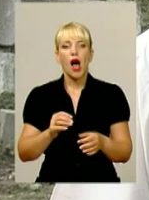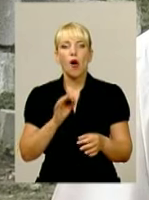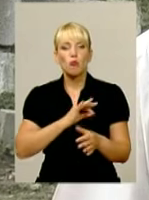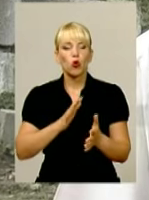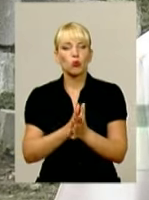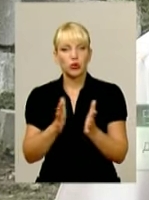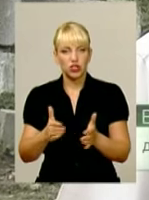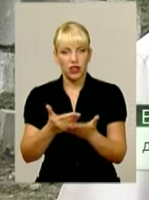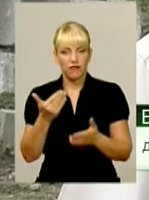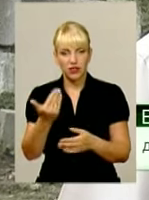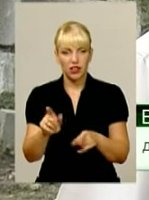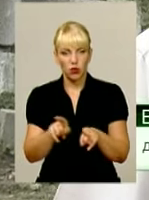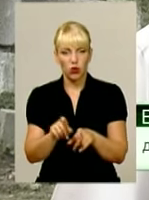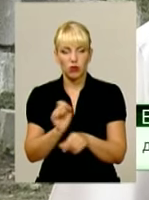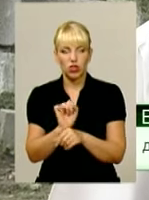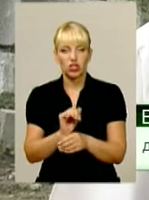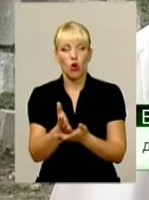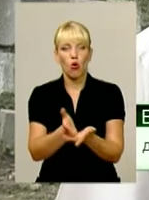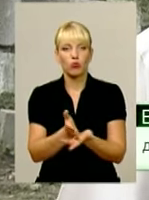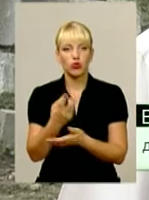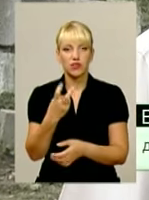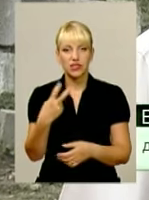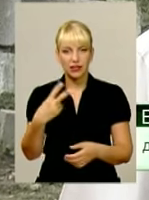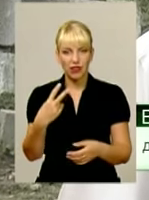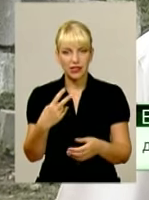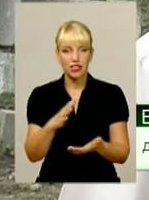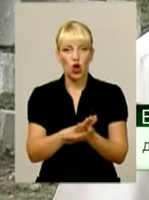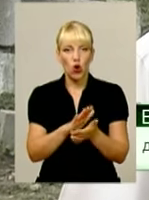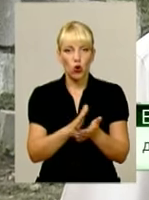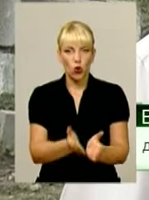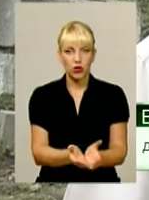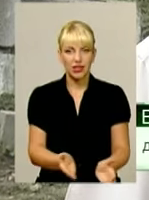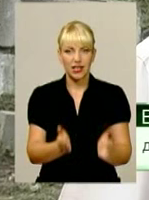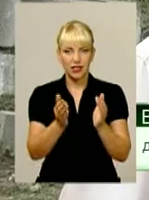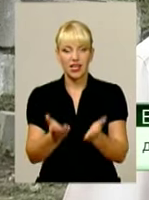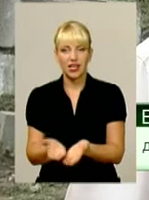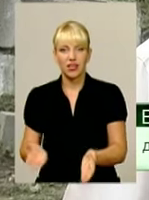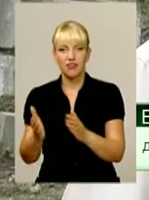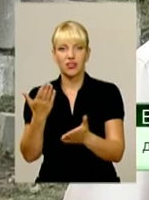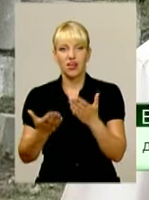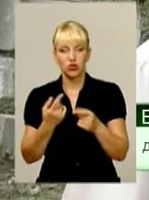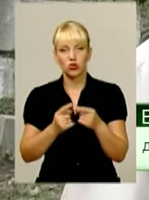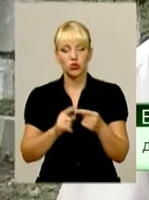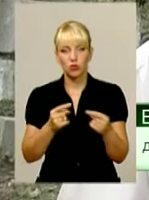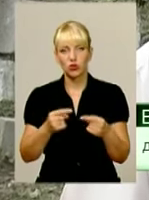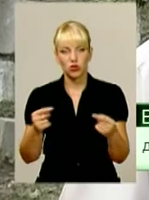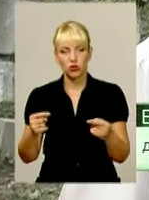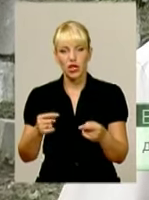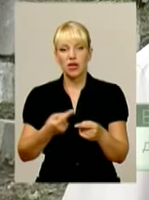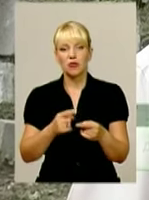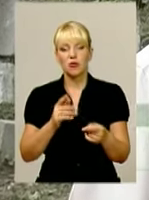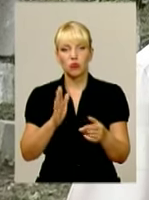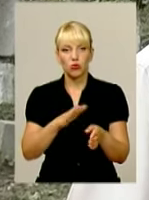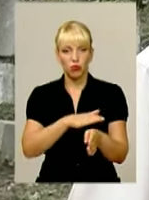обслуговує 220 контейнерів. Тобто, якщо ми цю процедуру закупівлі контейнерів виконуємо повністю,